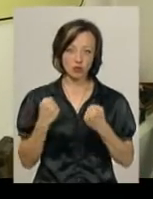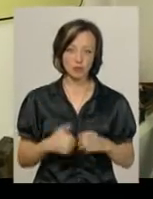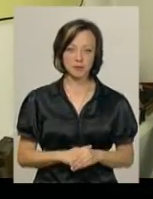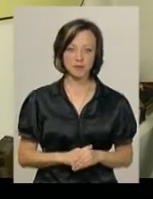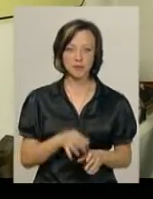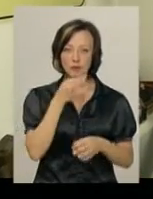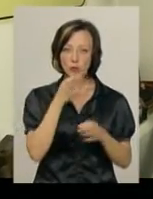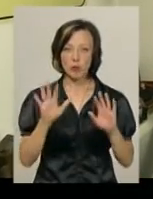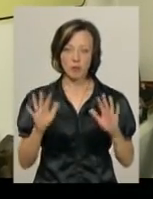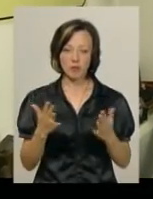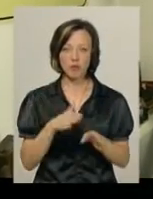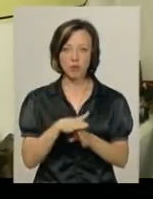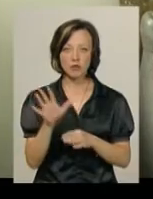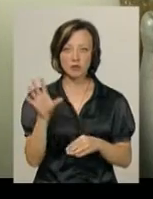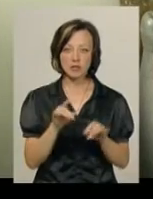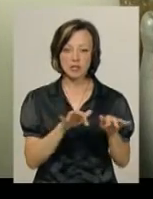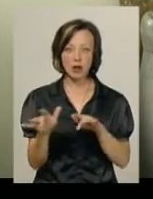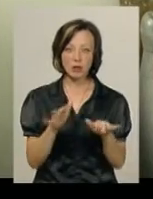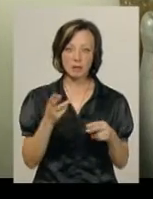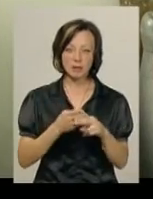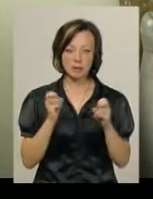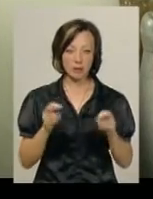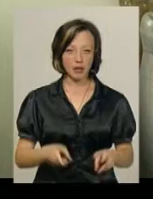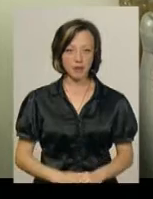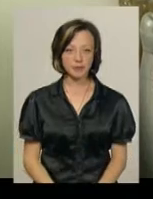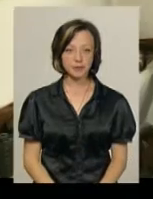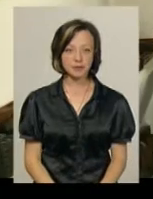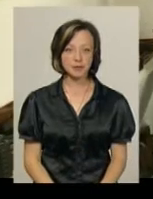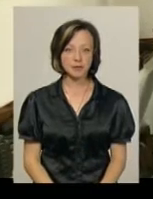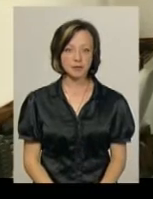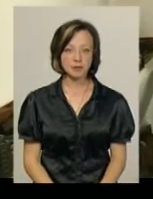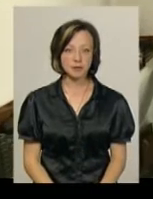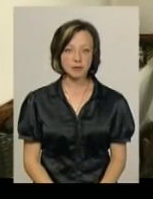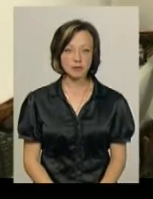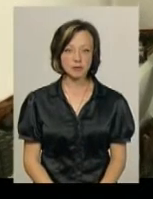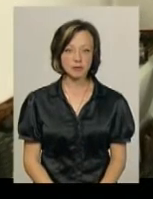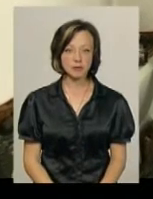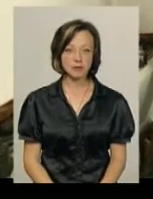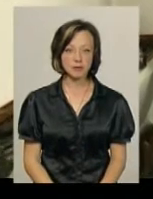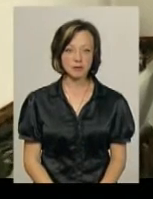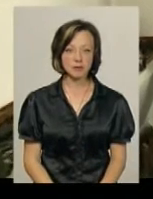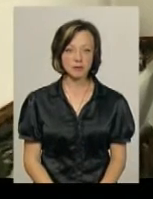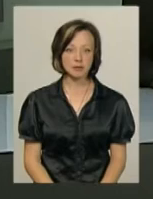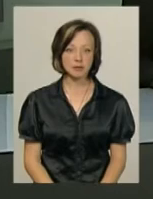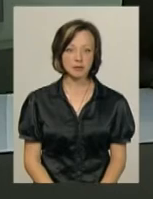в будь-якому випадку, виконуючи всі заходи безпеки. Дарина Денисенко, Володимир Паламар. Новини, Поділля, Центр.